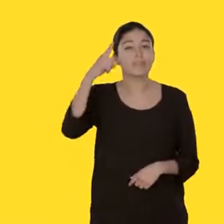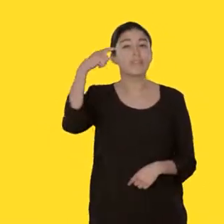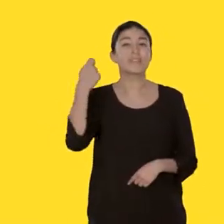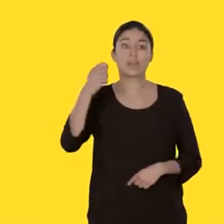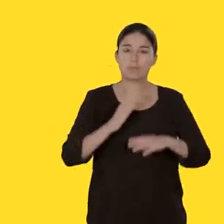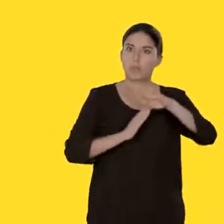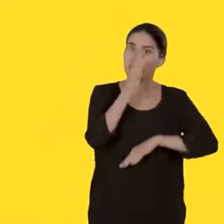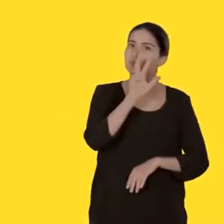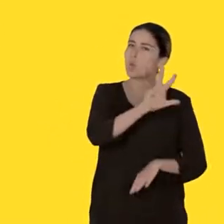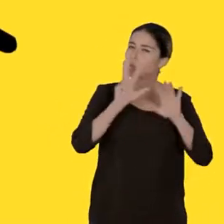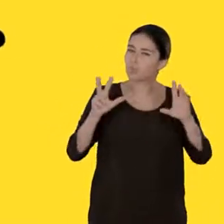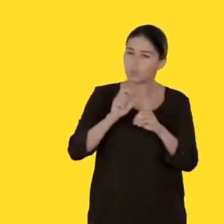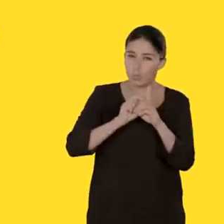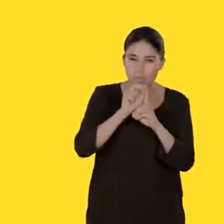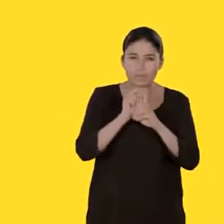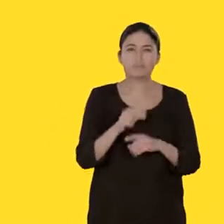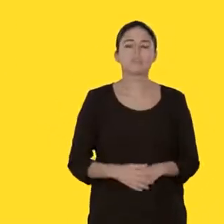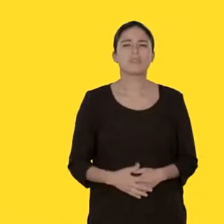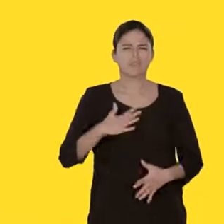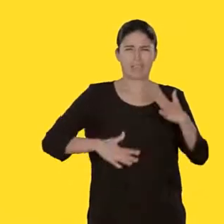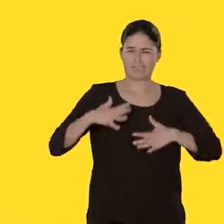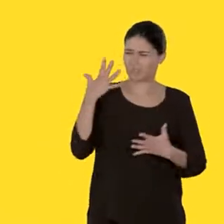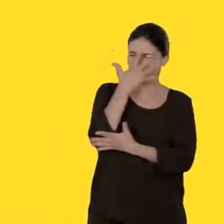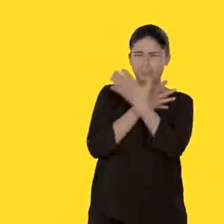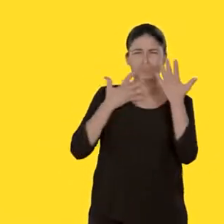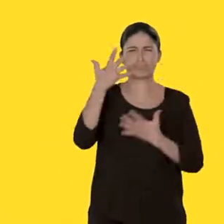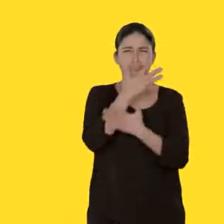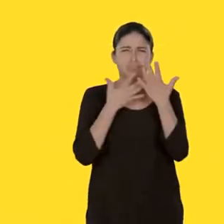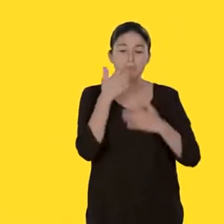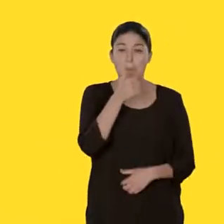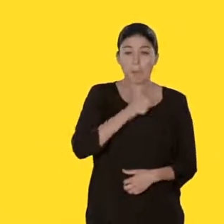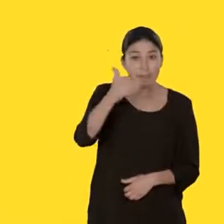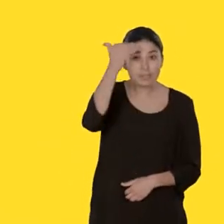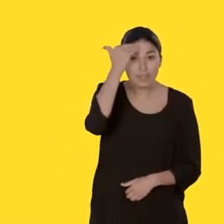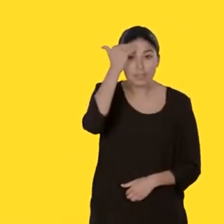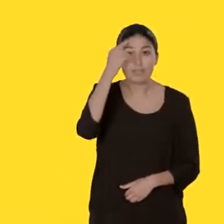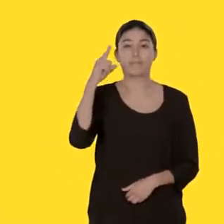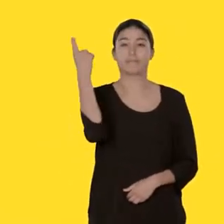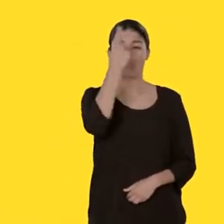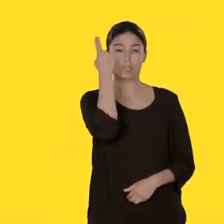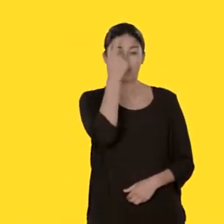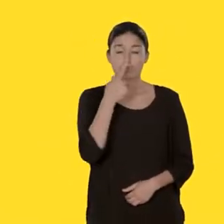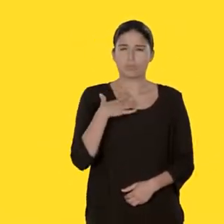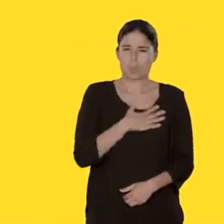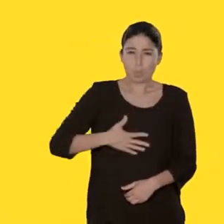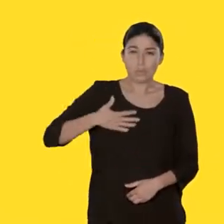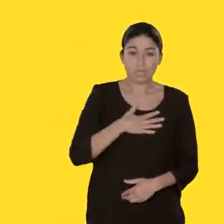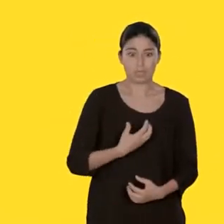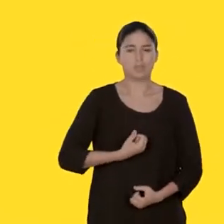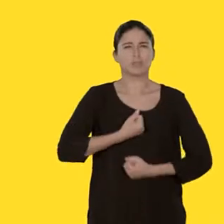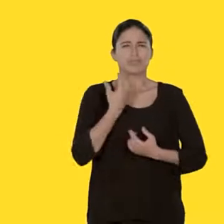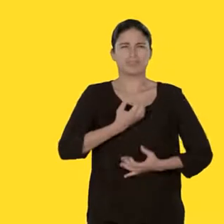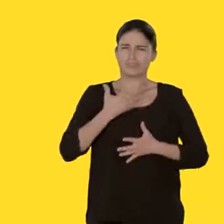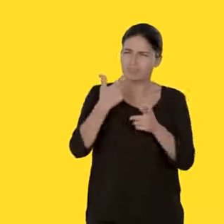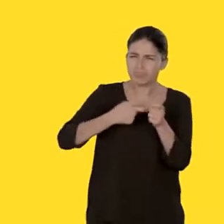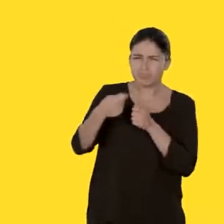crampes, fièvre supérieure à 38 degrés, fatigue inhabituelle, maux de tête, vertiges,